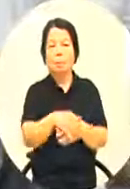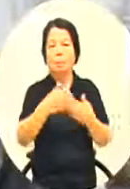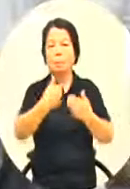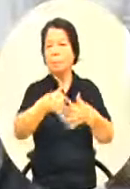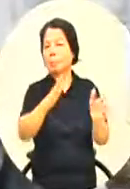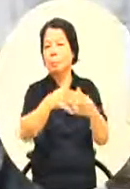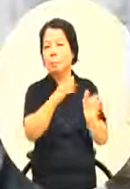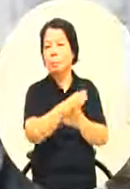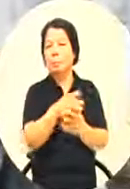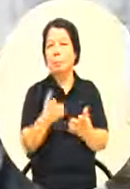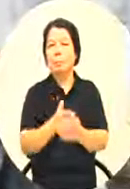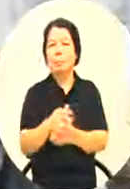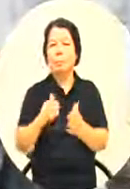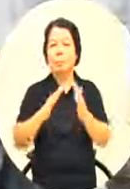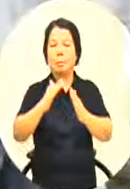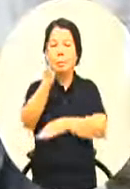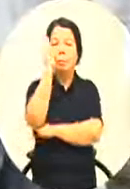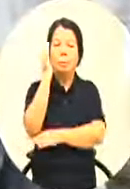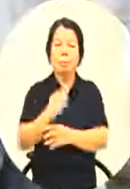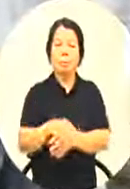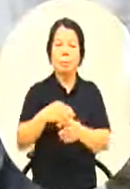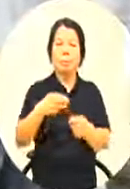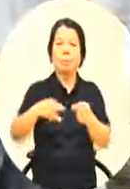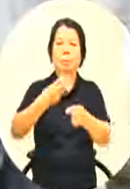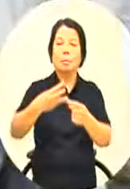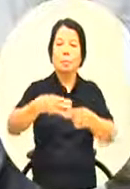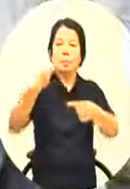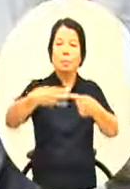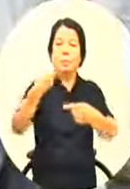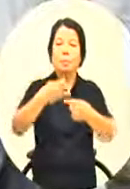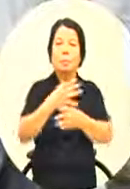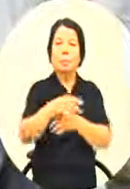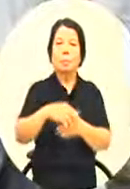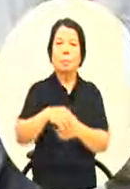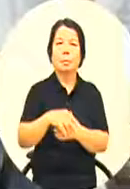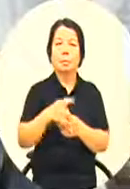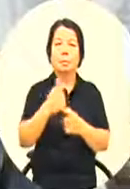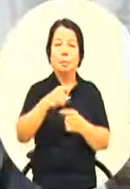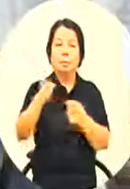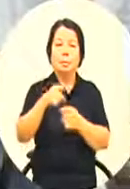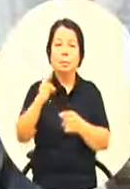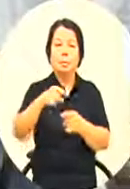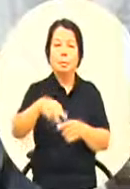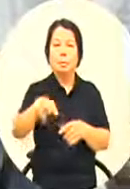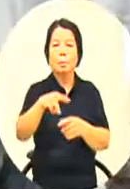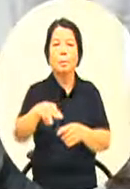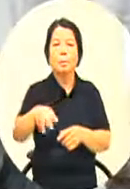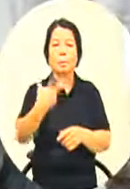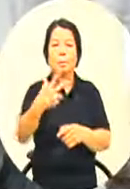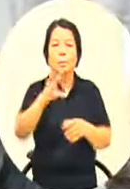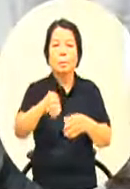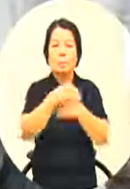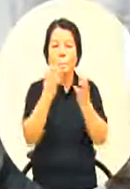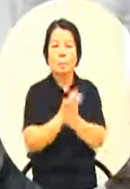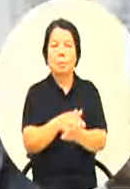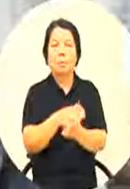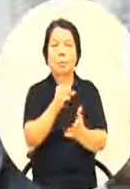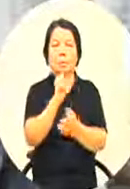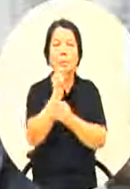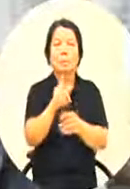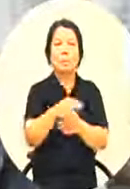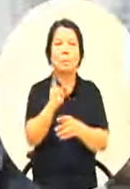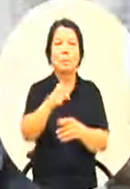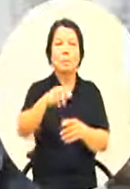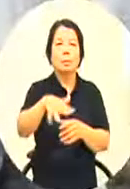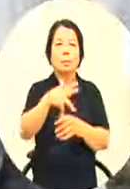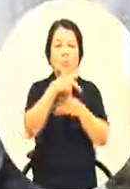政府你三则就可以买到你七百万可以买两千一百万的图呢当然买这个图七百万跟那个